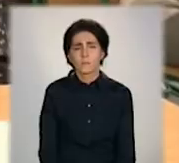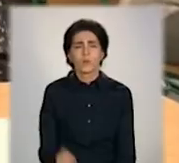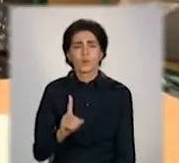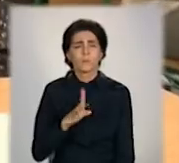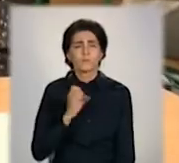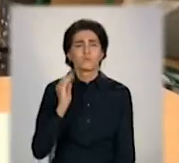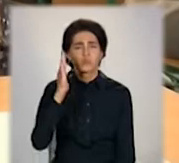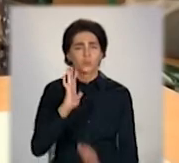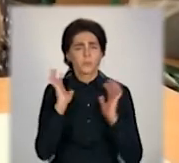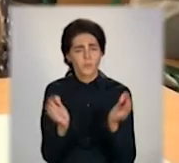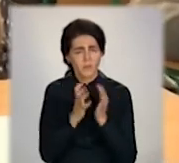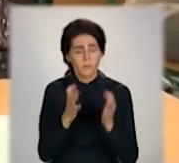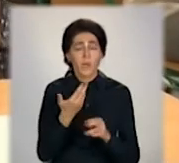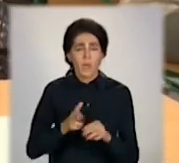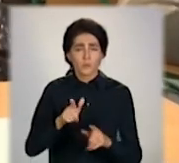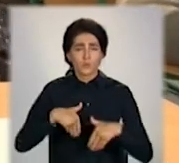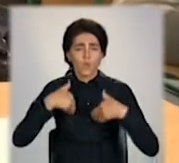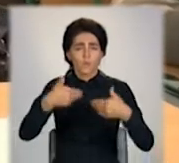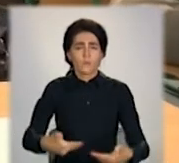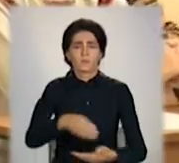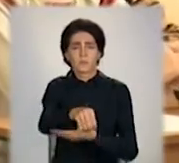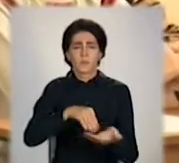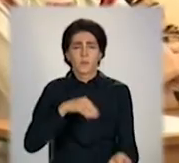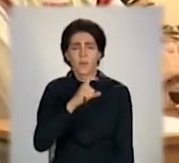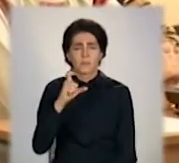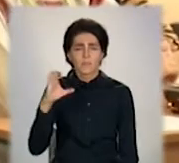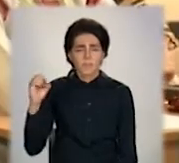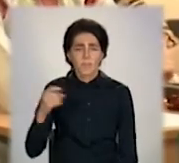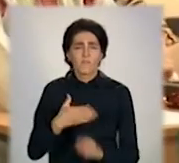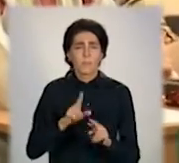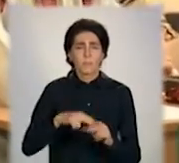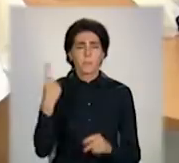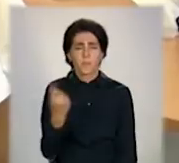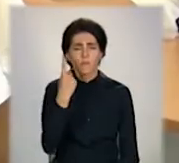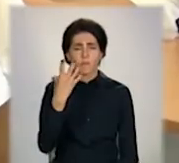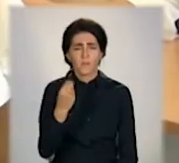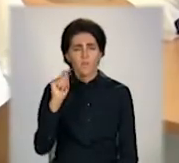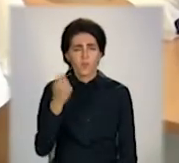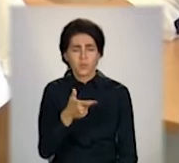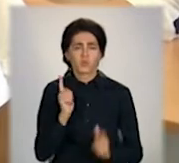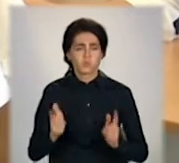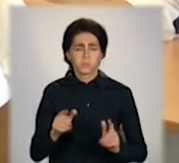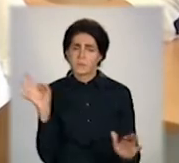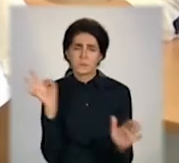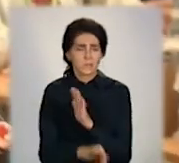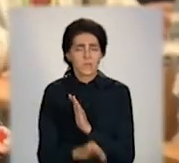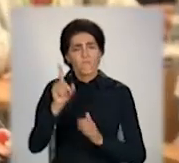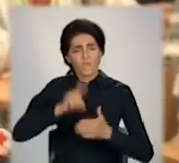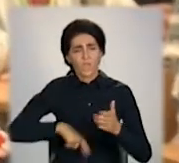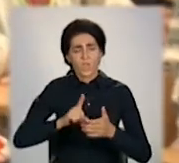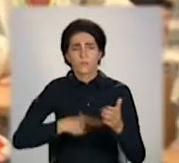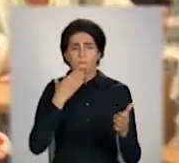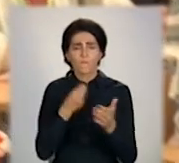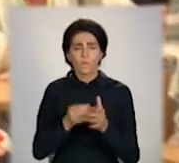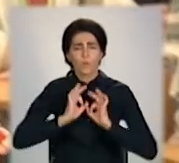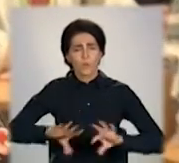Коли Олександрі запропонували написати есе про свій перший день війни, погодилася відразу. Вірить, що її розповідь